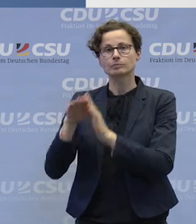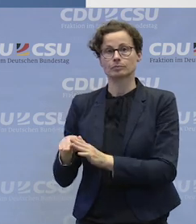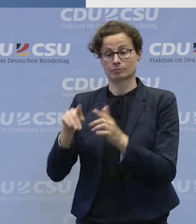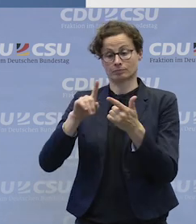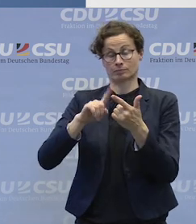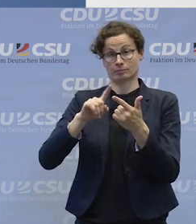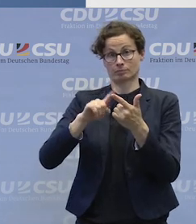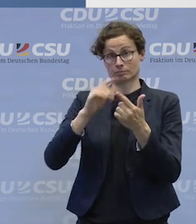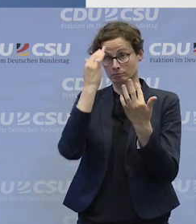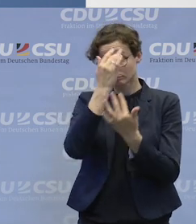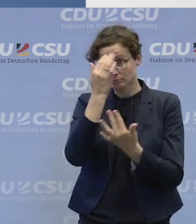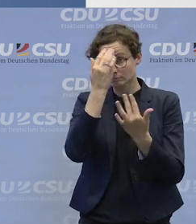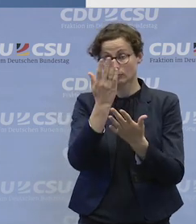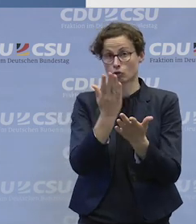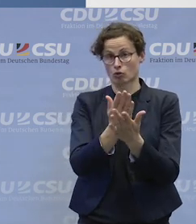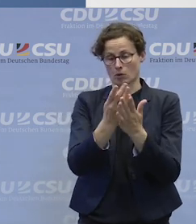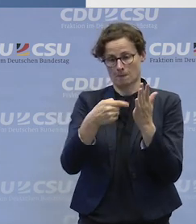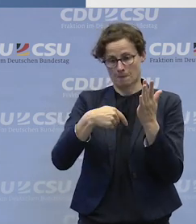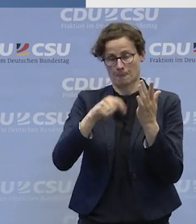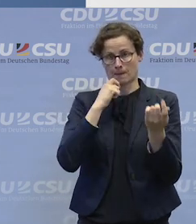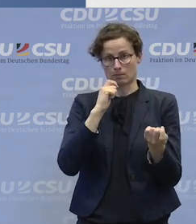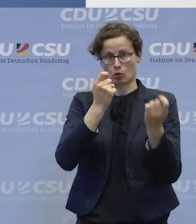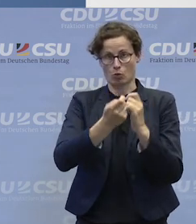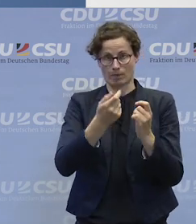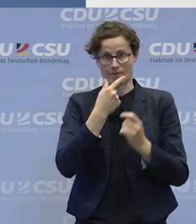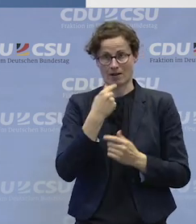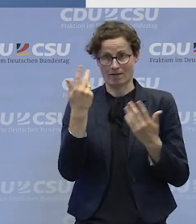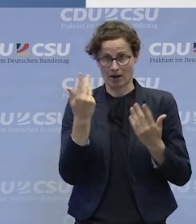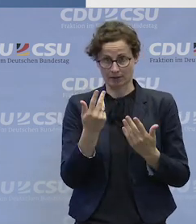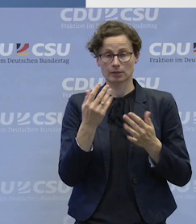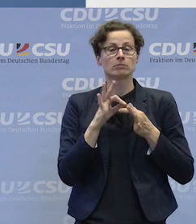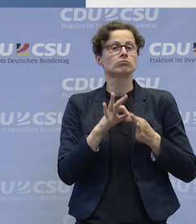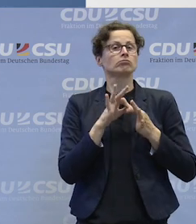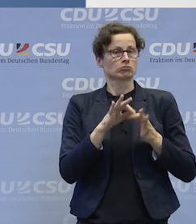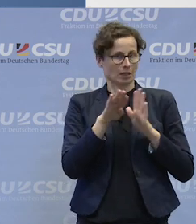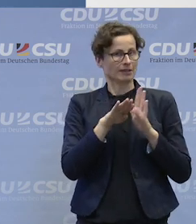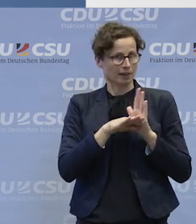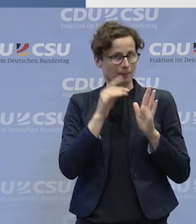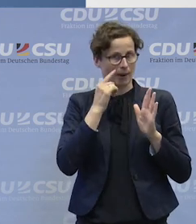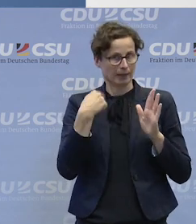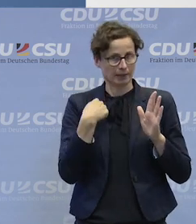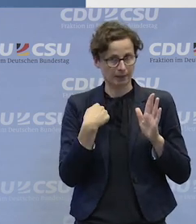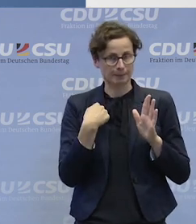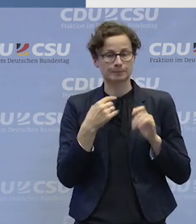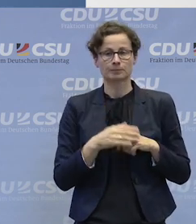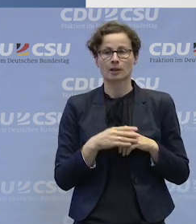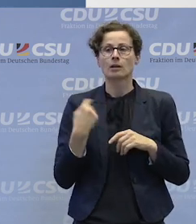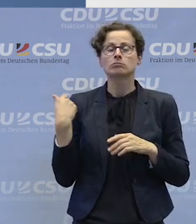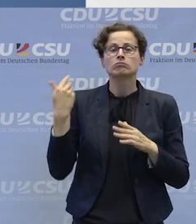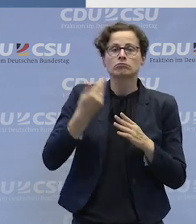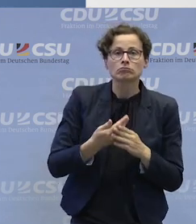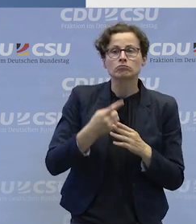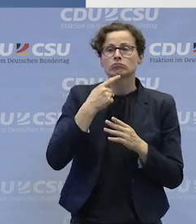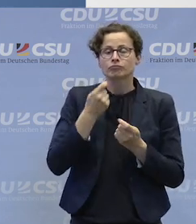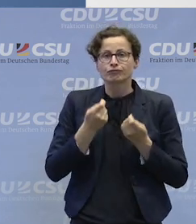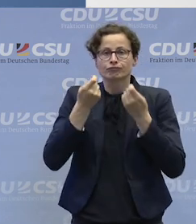Philosophie verändert haben, gesetzestechnisch, dass wir sagen, der Einzelne ist wichtig, egal